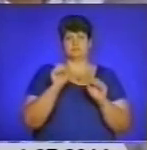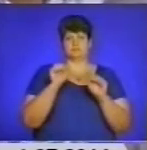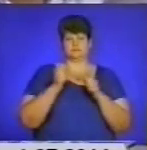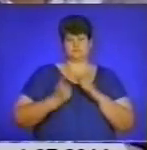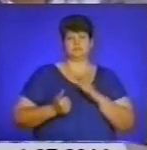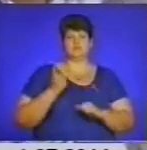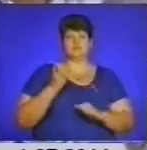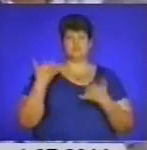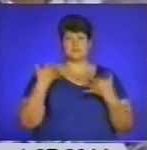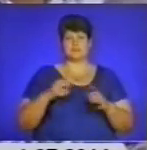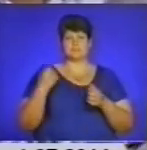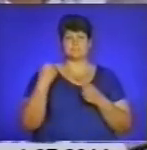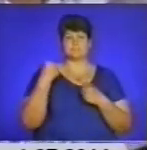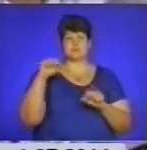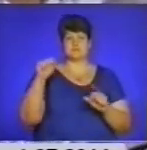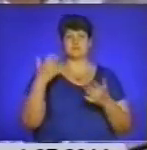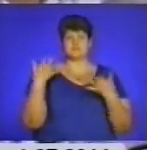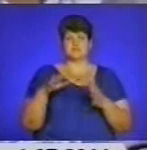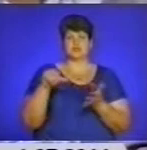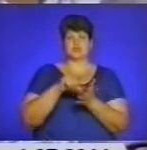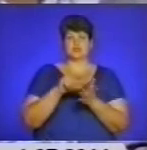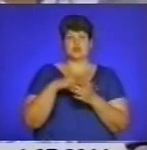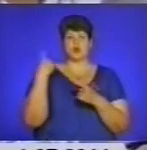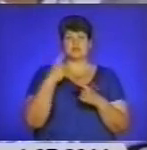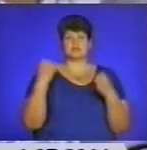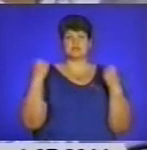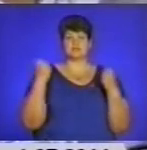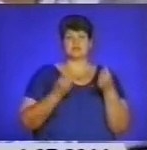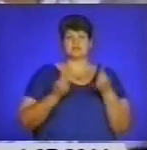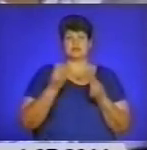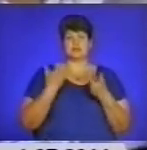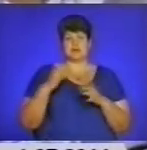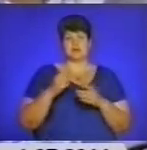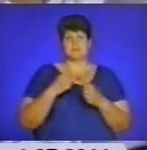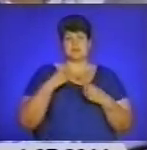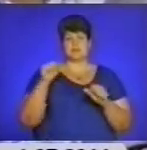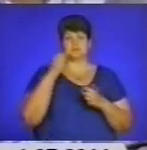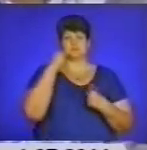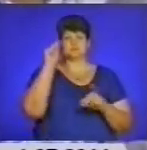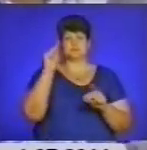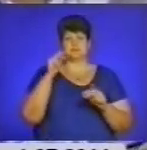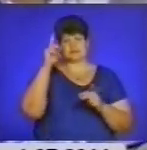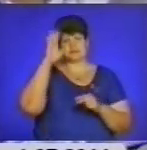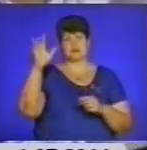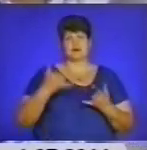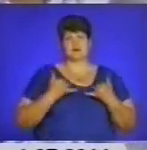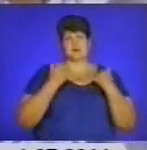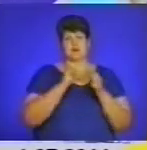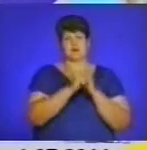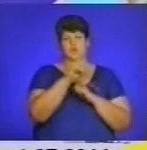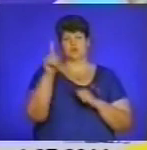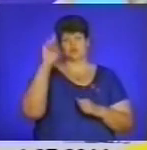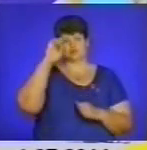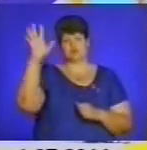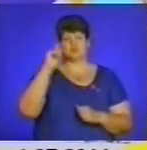що ви вже перемогли, ви вже учасники обласних спортивних ігор. І хай переможуть достойніші. Слава кожному з вас спортсменам і слава Україні.